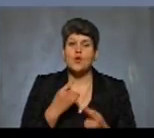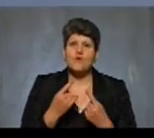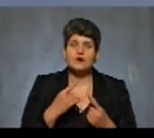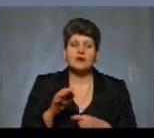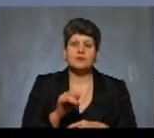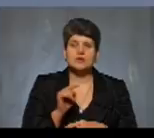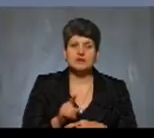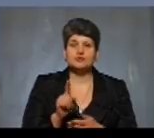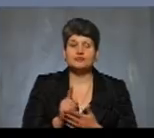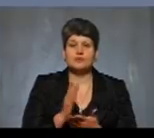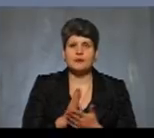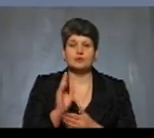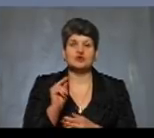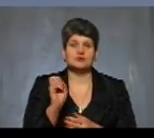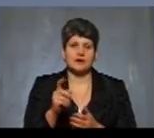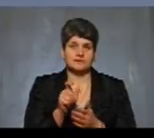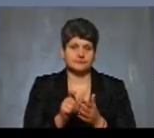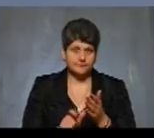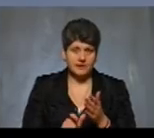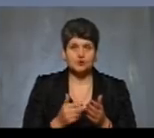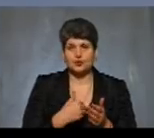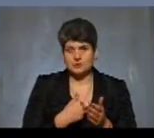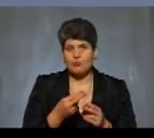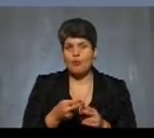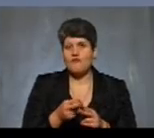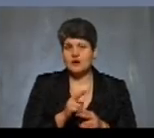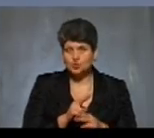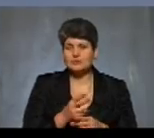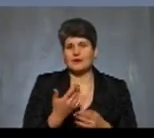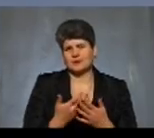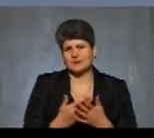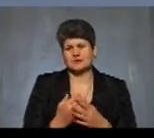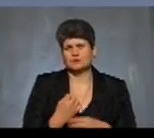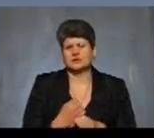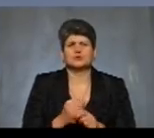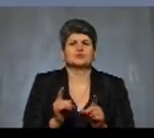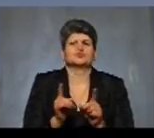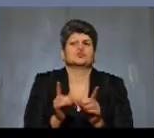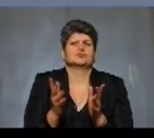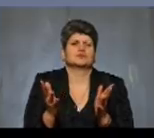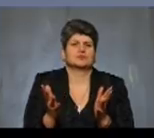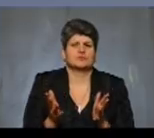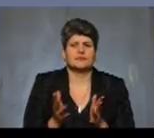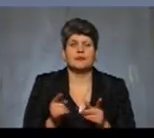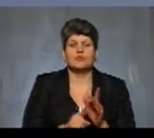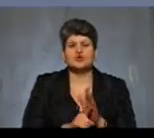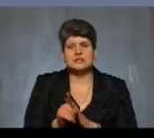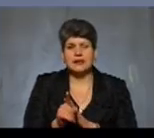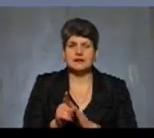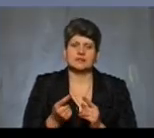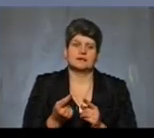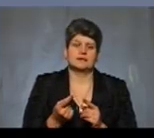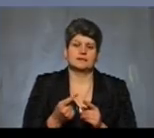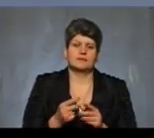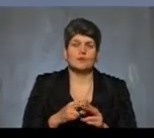ми про те, що обов'язково має бути фіскальний чек. Так що ми хочемо повернути і взагалі здійснювати певну операцію щодо того починати процес